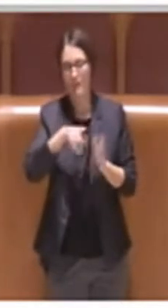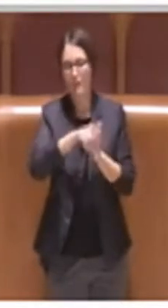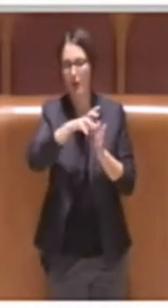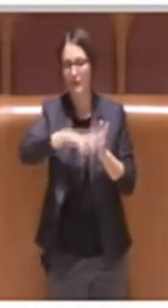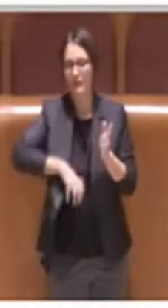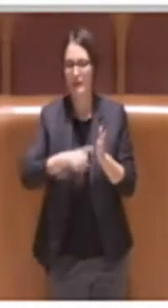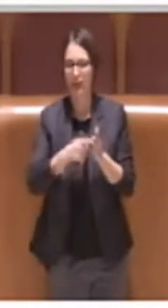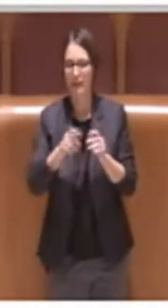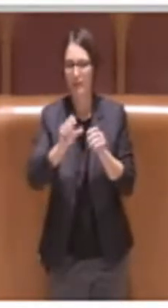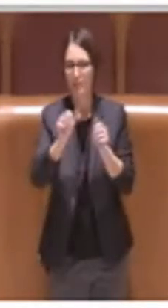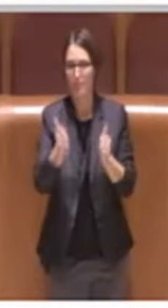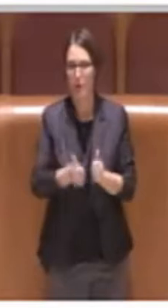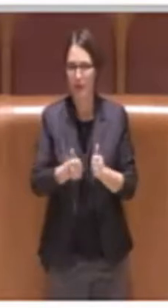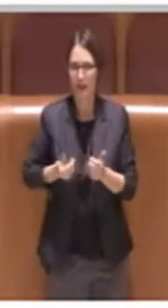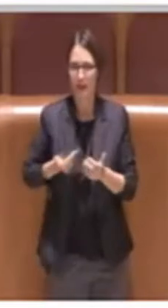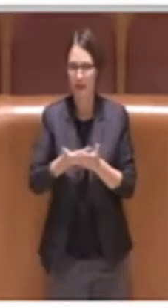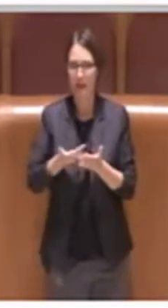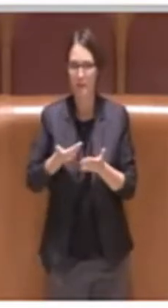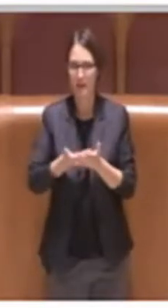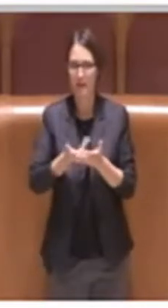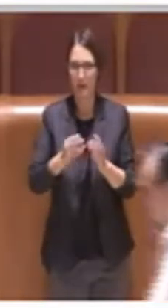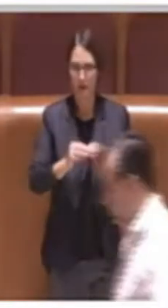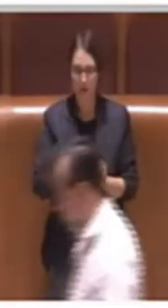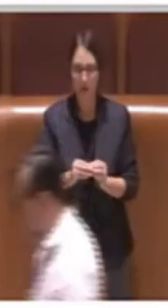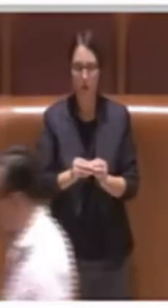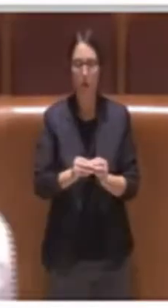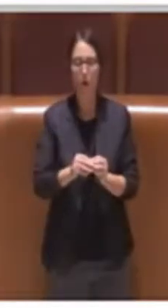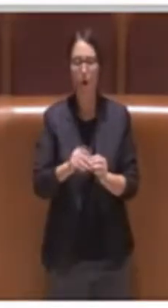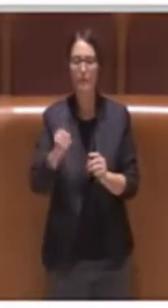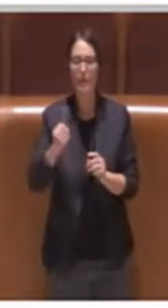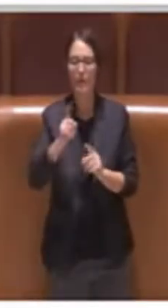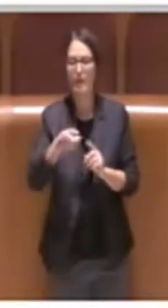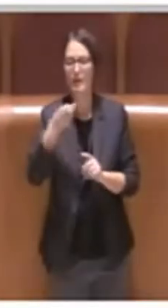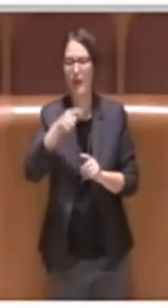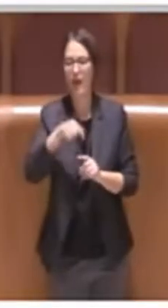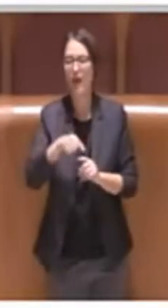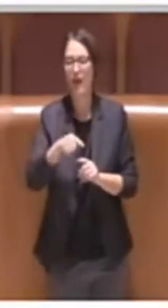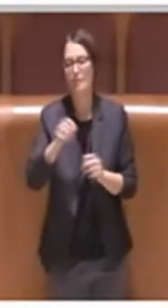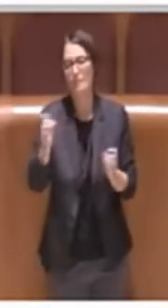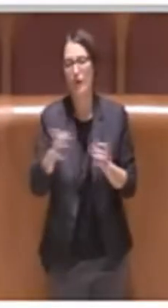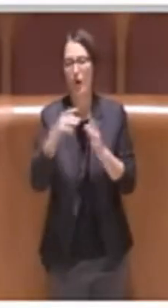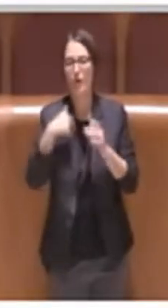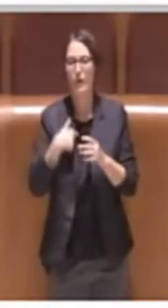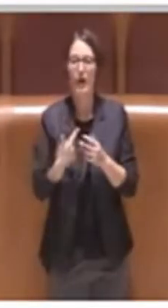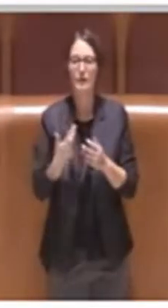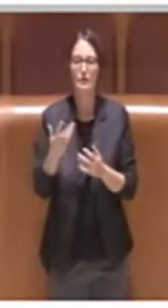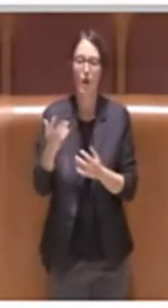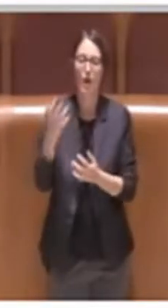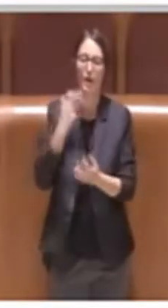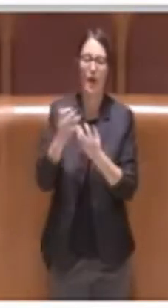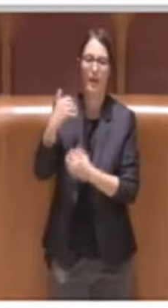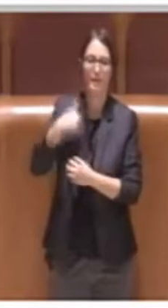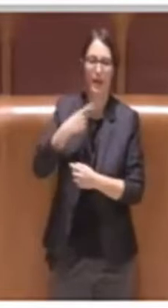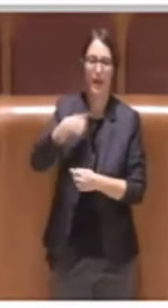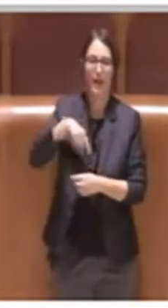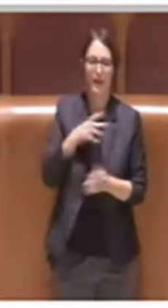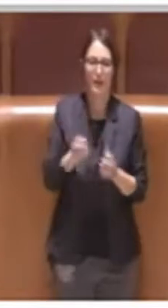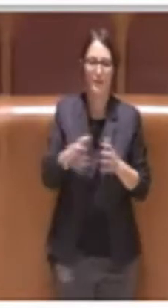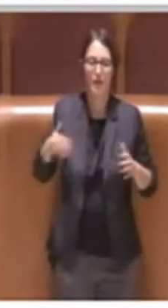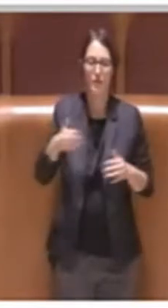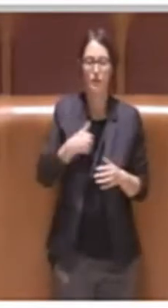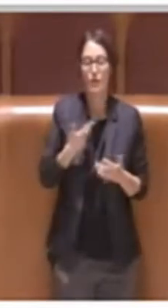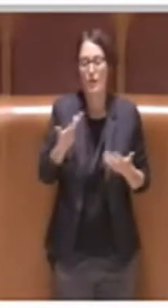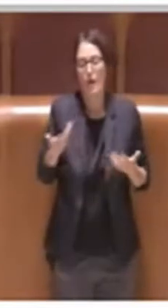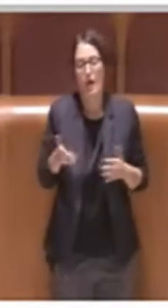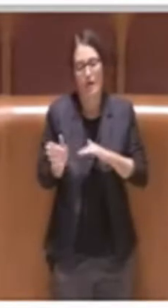per attaccare la maggioranza e quindi non mi voglio soffermare su questo. Voglio invece rimanere proprio nel